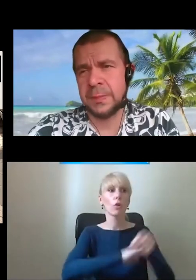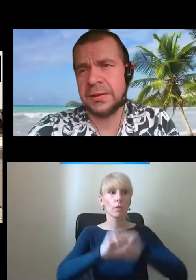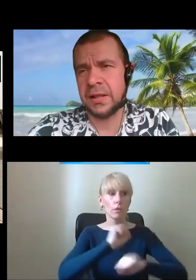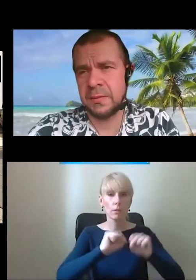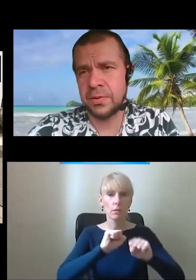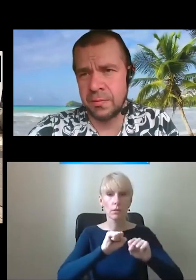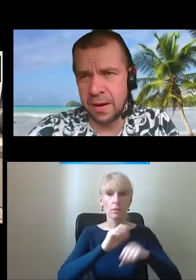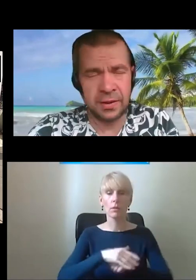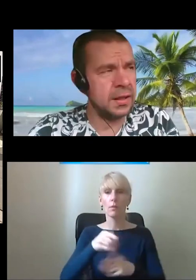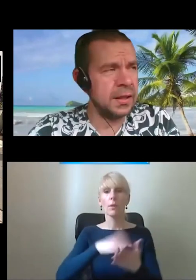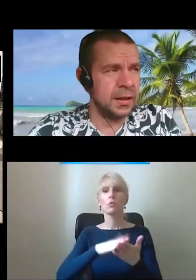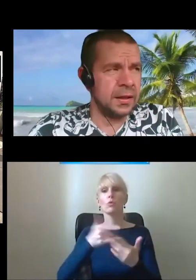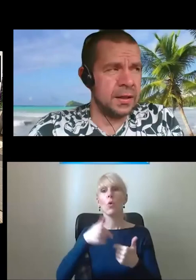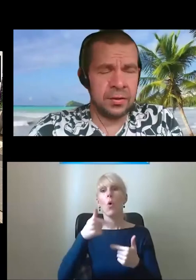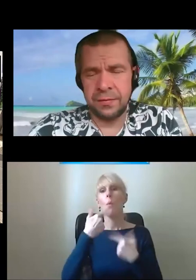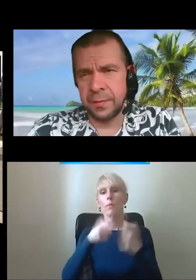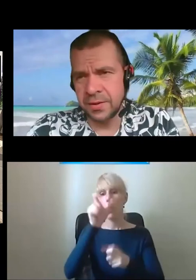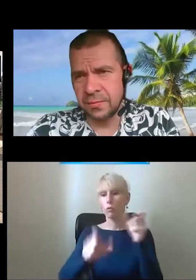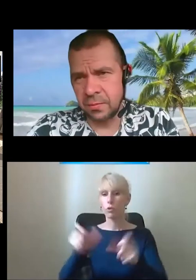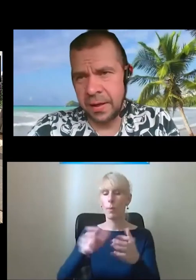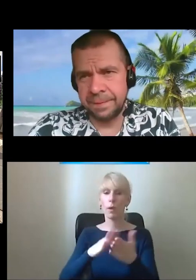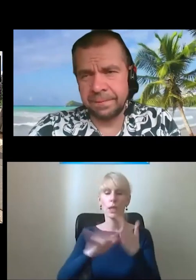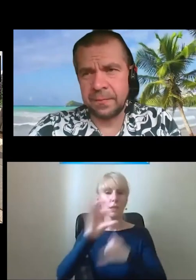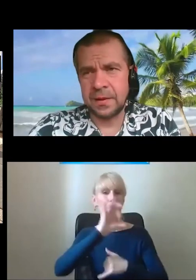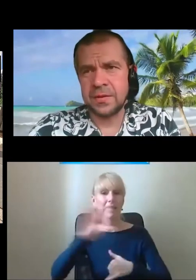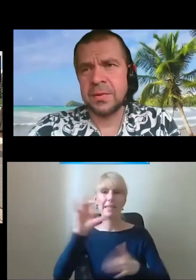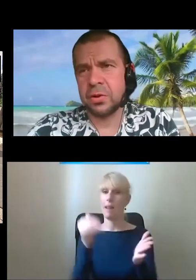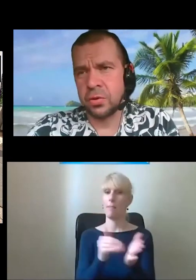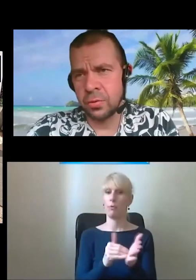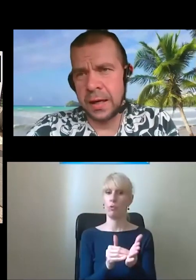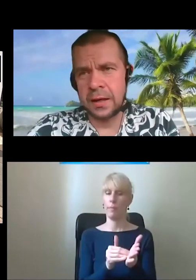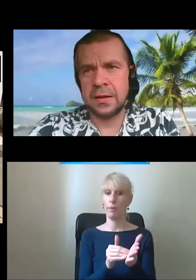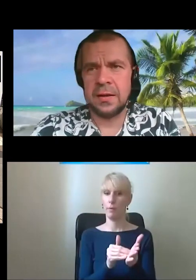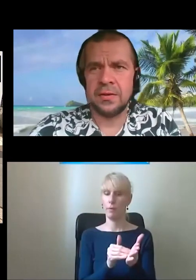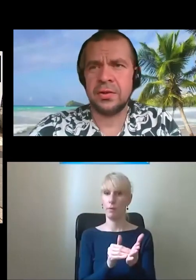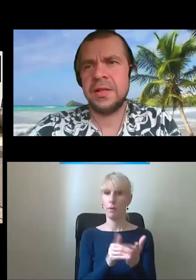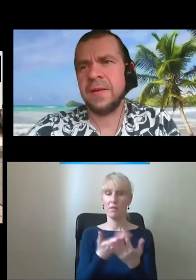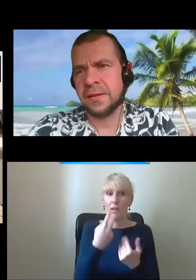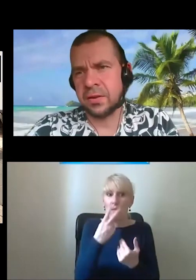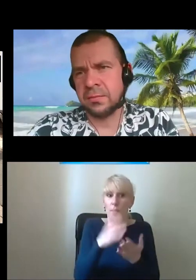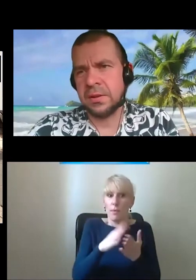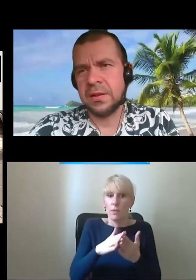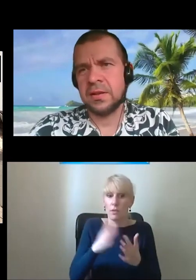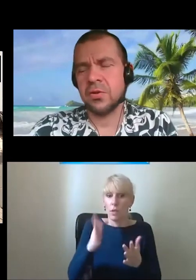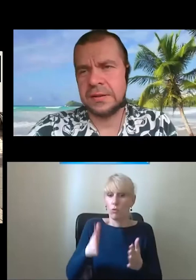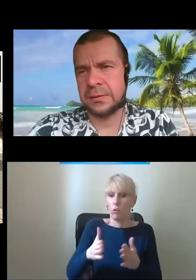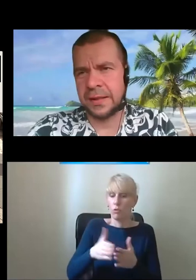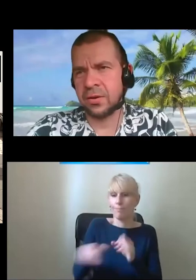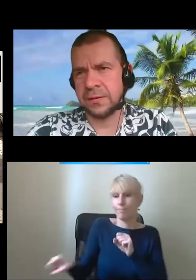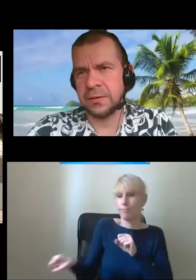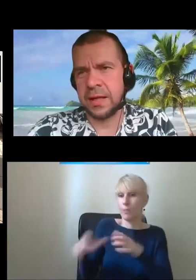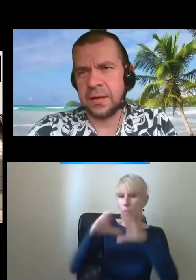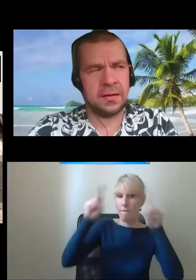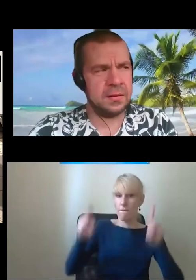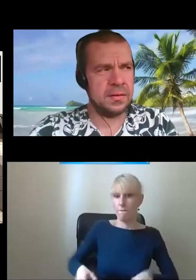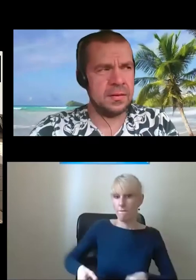osobach ze specjalnymi potrzebami. Nie wyobrażam sobie, żeby ktoś o kulach czy ktoś z walizką korzystał z tego